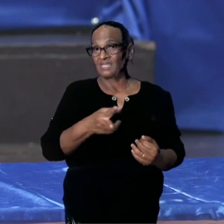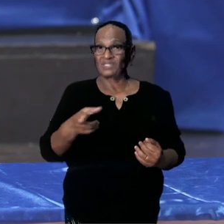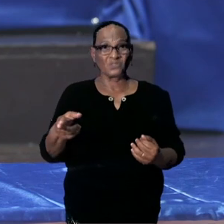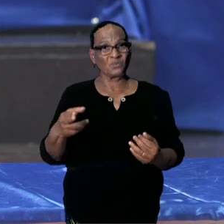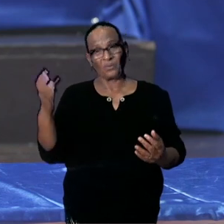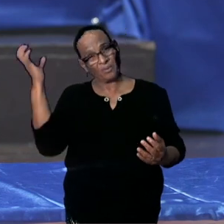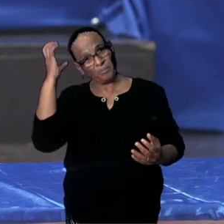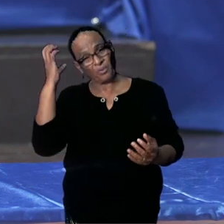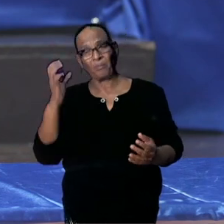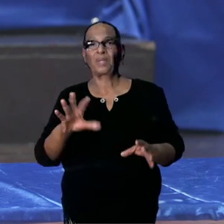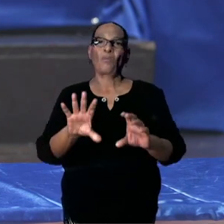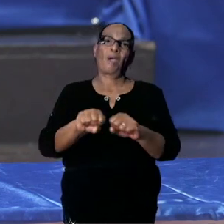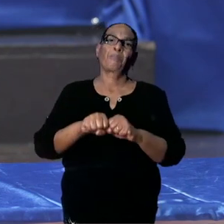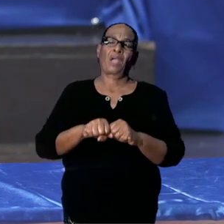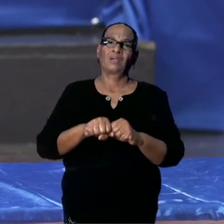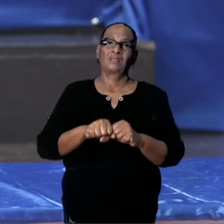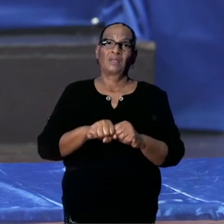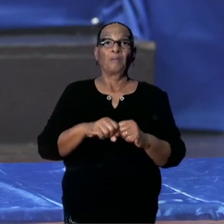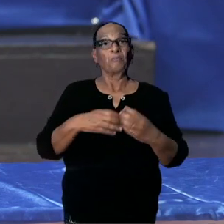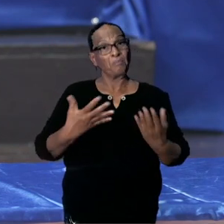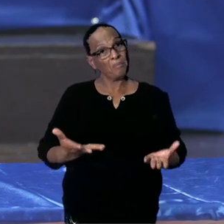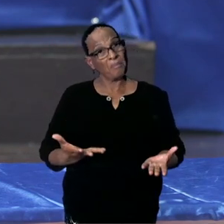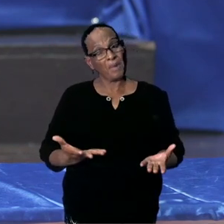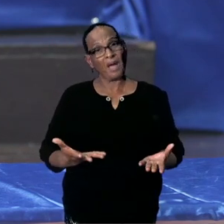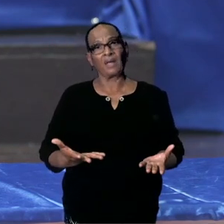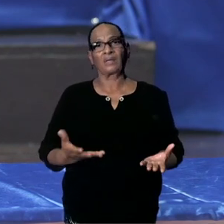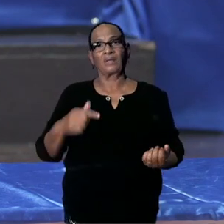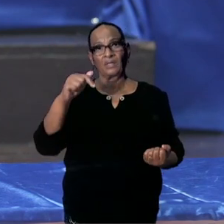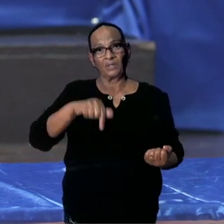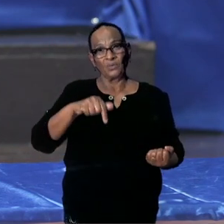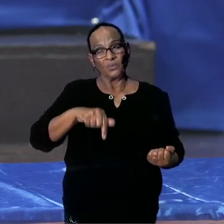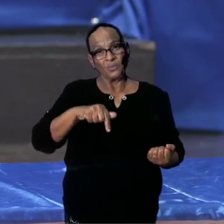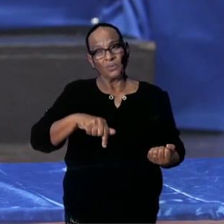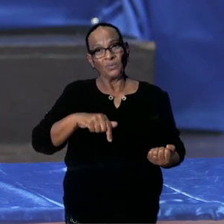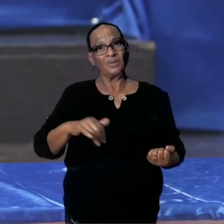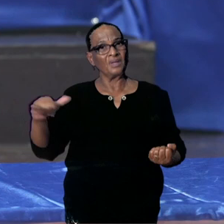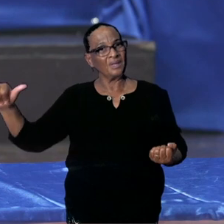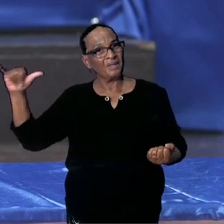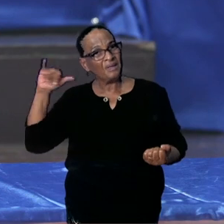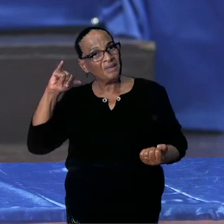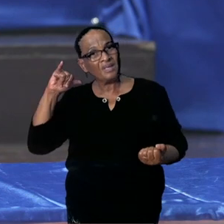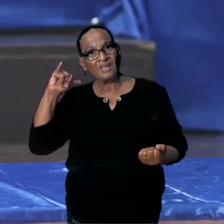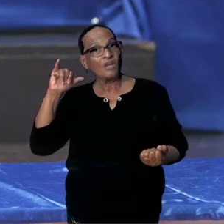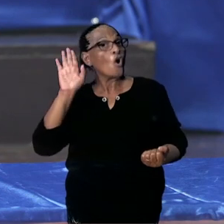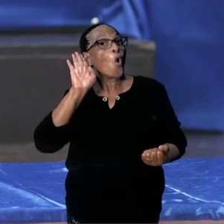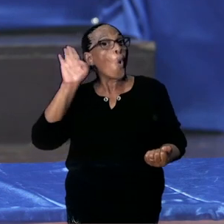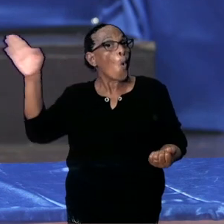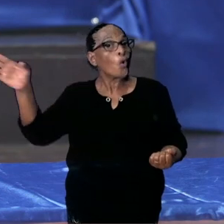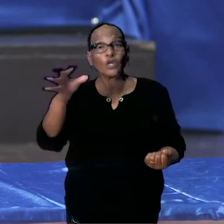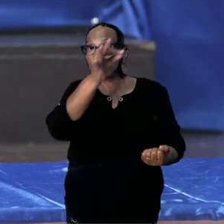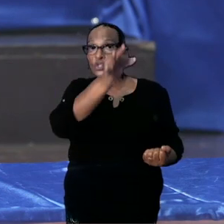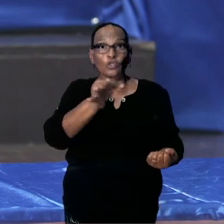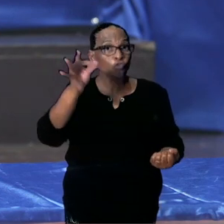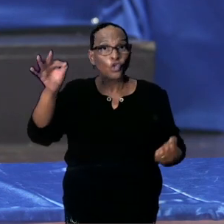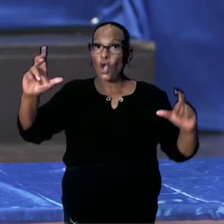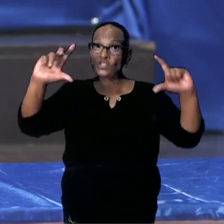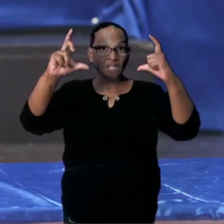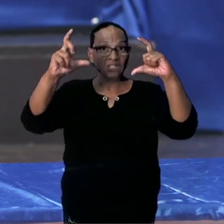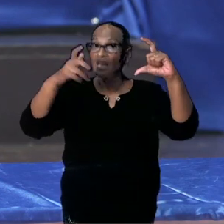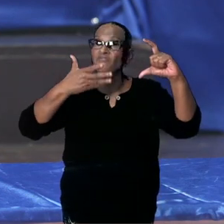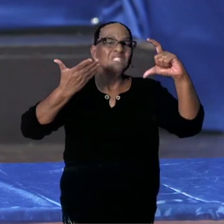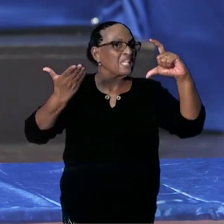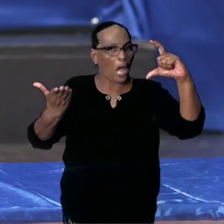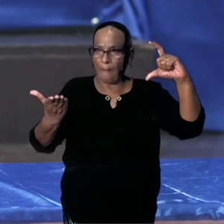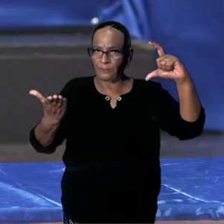te pakken. Ja. Maar in ieder geval krijg ik nu melding dat er geen geluid nog beeld is.